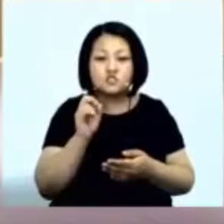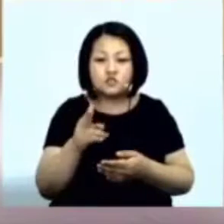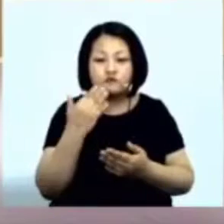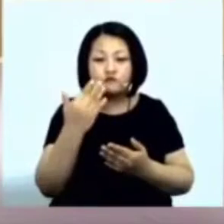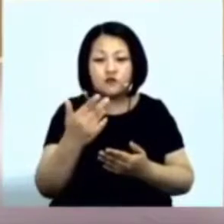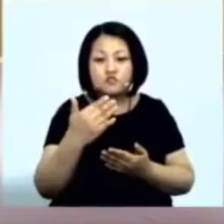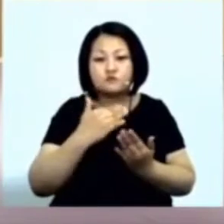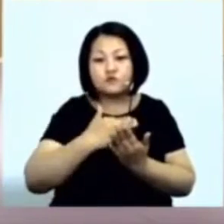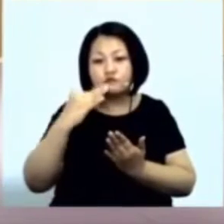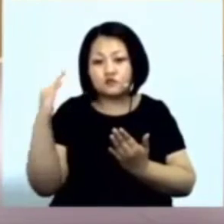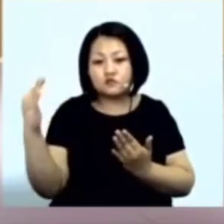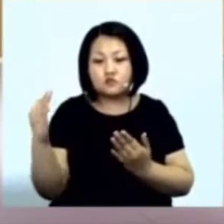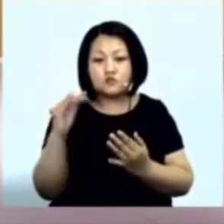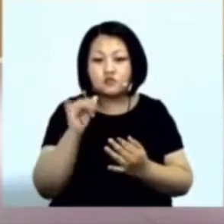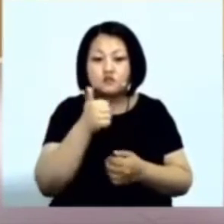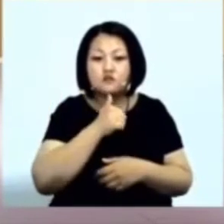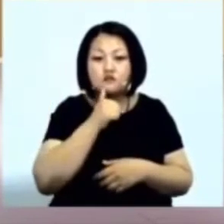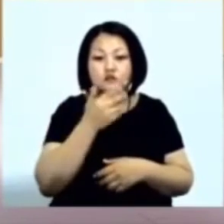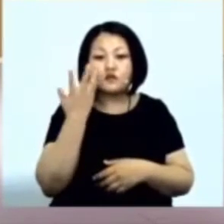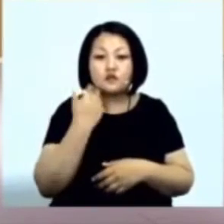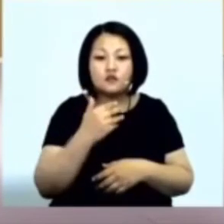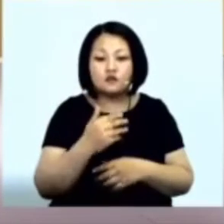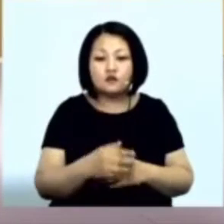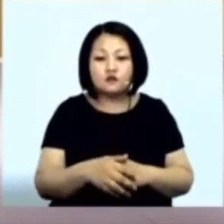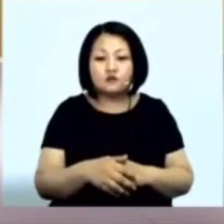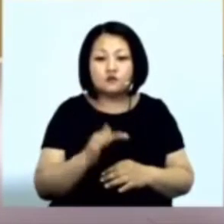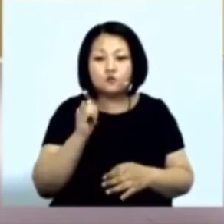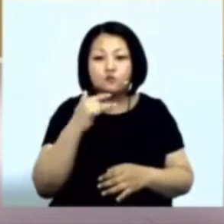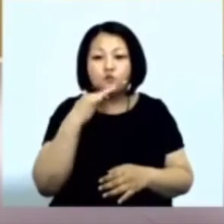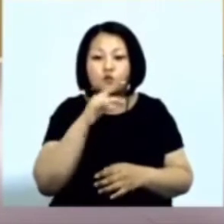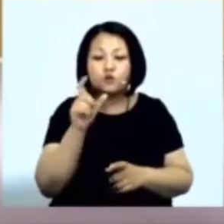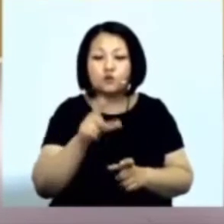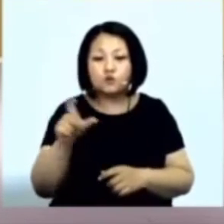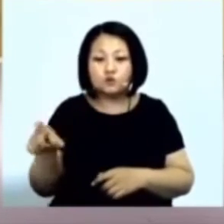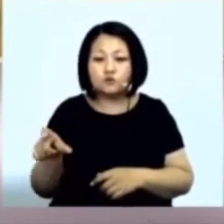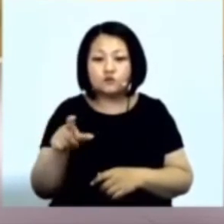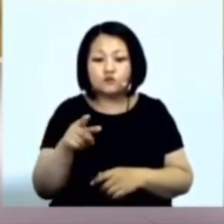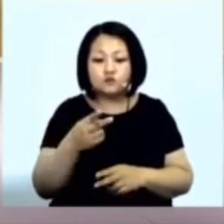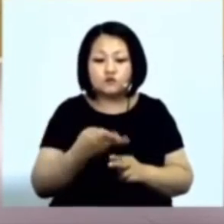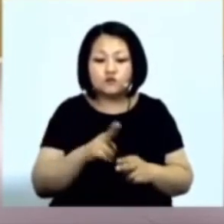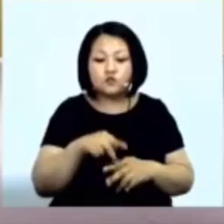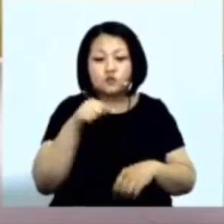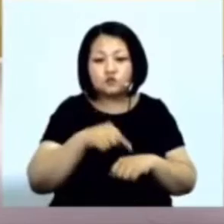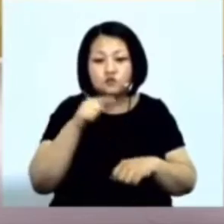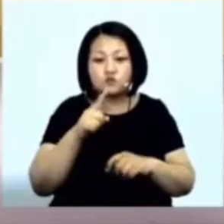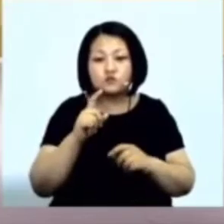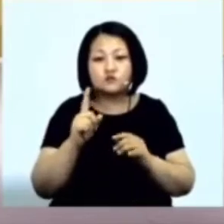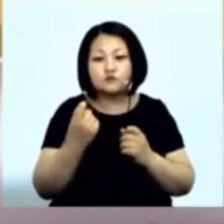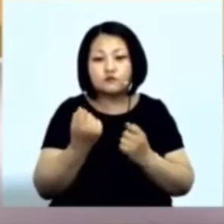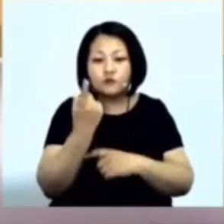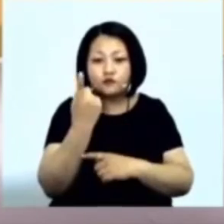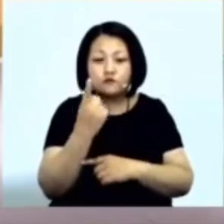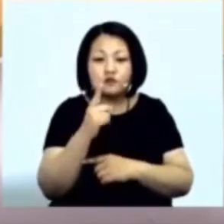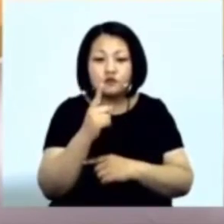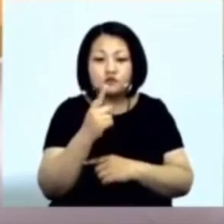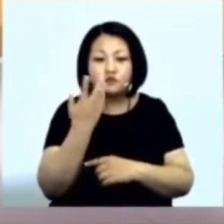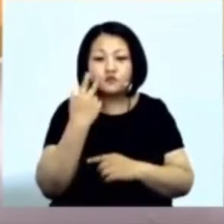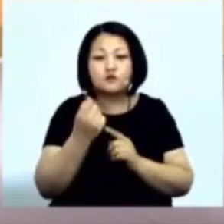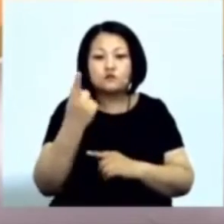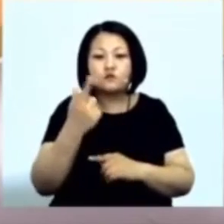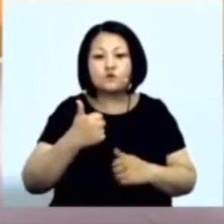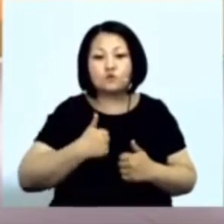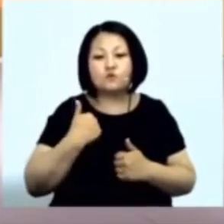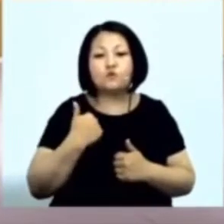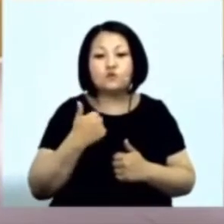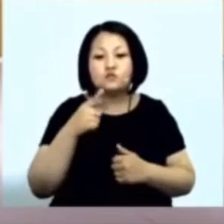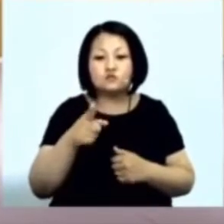И, наверное, когда у многих людей Вот это чувство возникает Тогда возникает гордость Ты